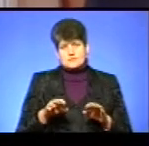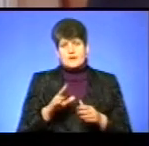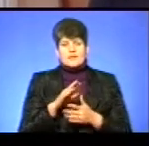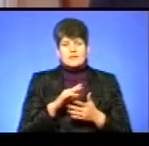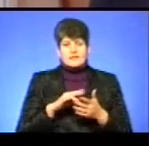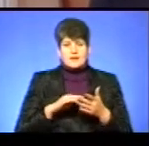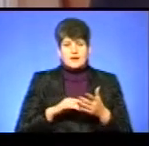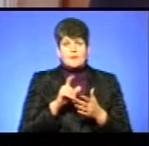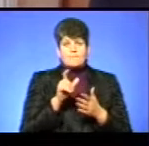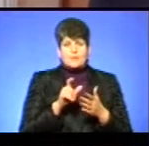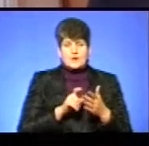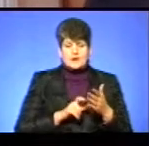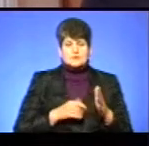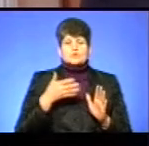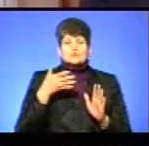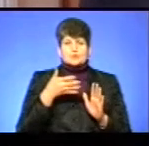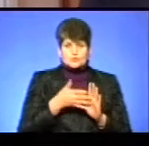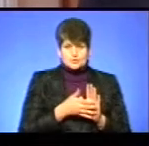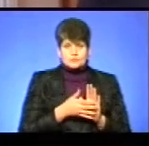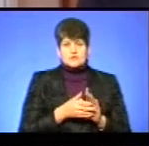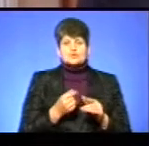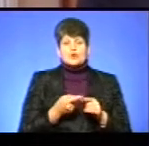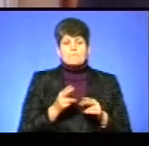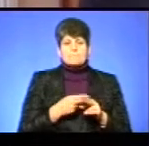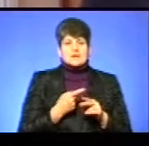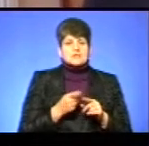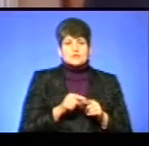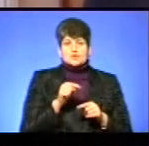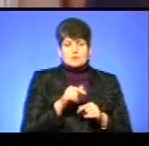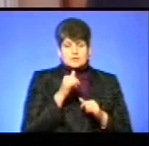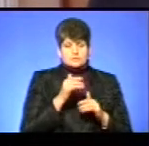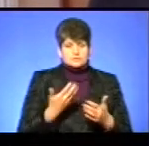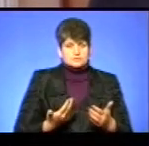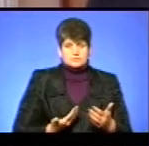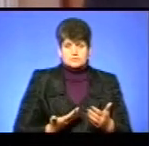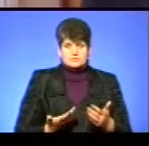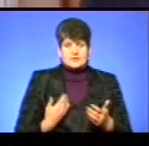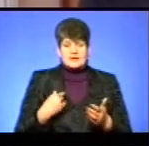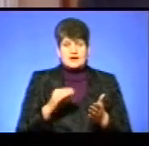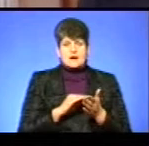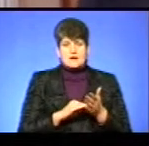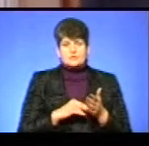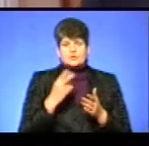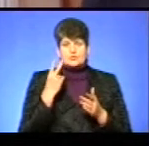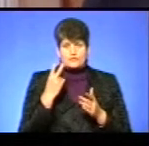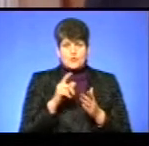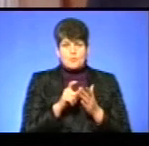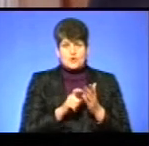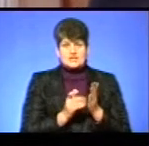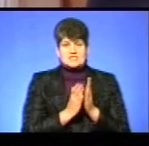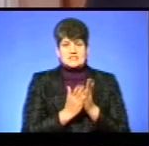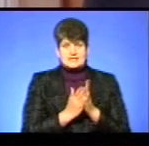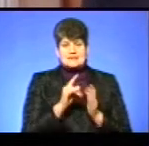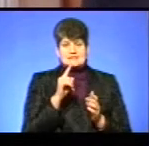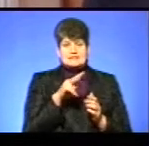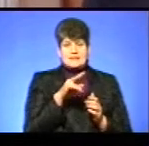захопився поезією, зрозумів згодом, що без цього я не уявляю свого життя. Я автор двох поетичних збірок «Злива